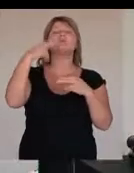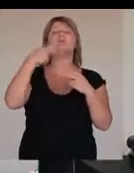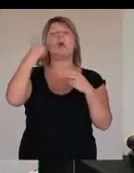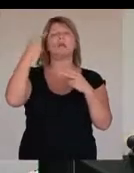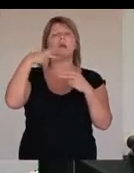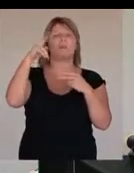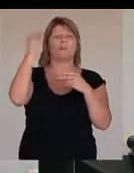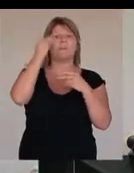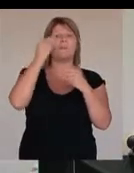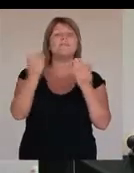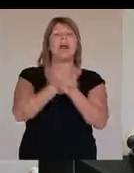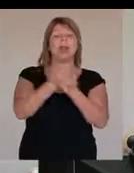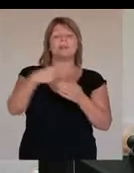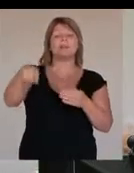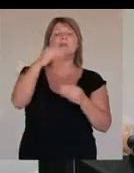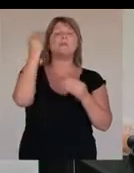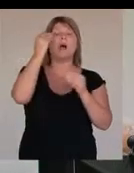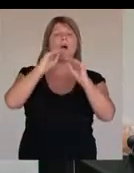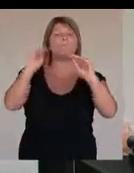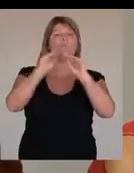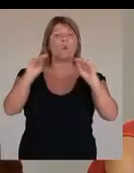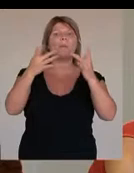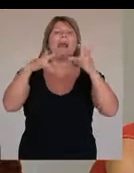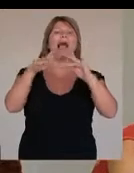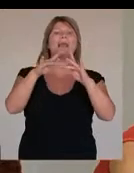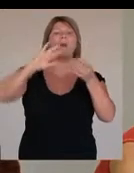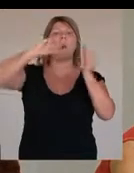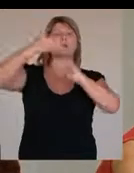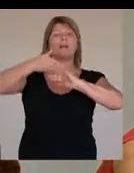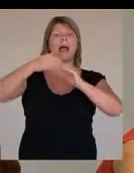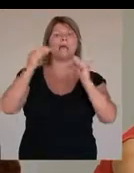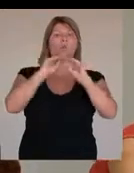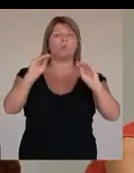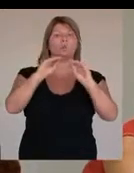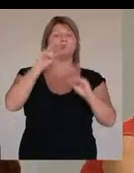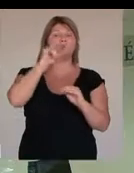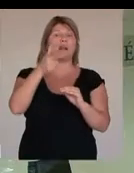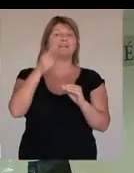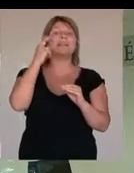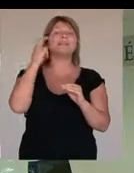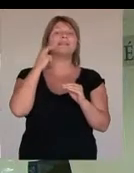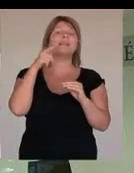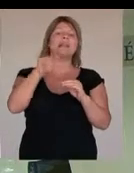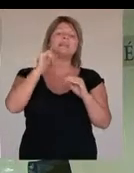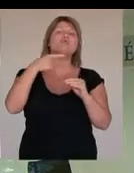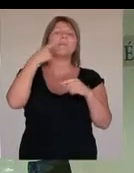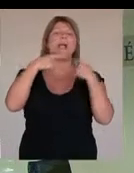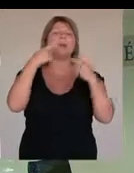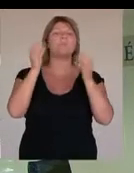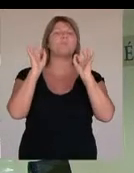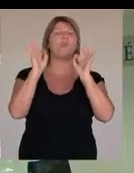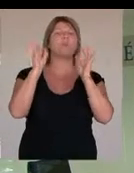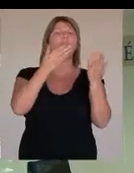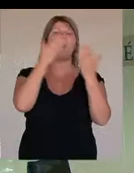továbbképzéseket, a felhasználóknak különböző tanfolyamokat, helyi és online kurzusokat tarthatnak, hogy az intézmény ezzel is